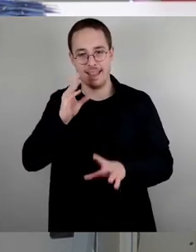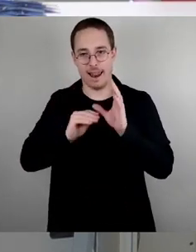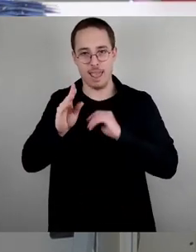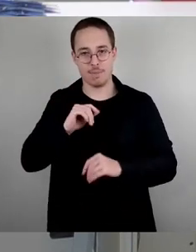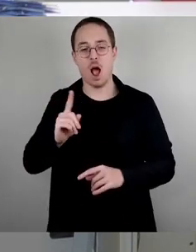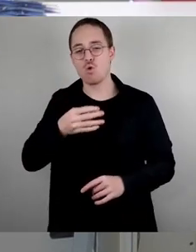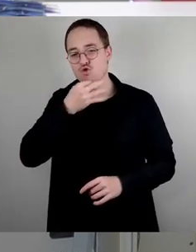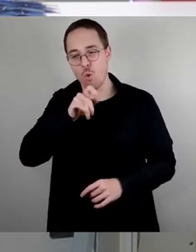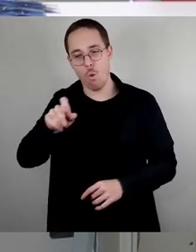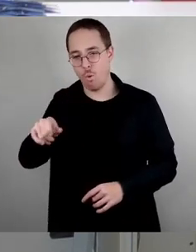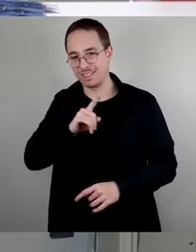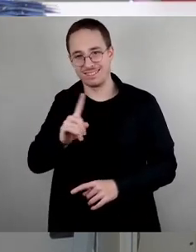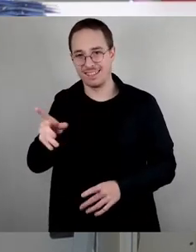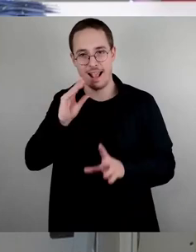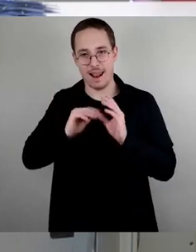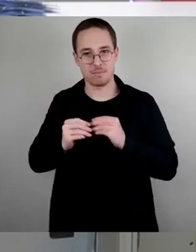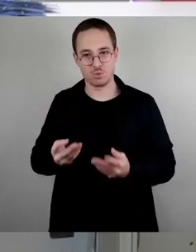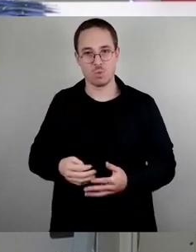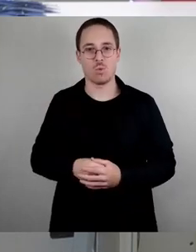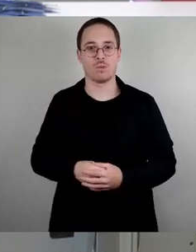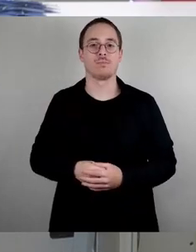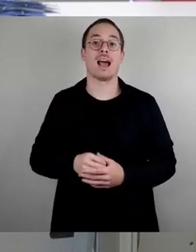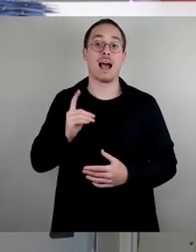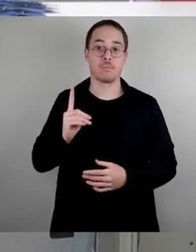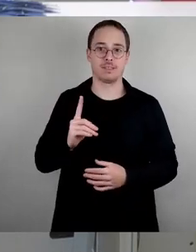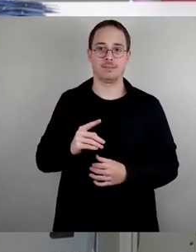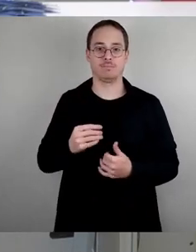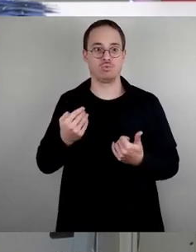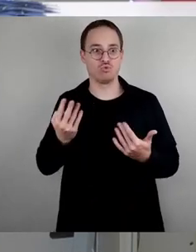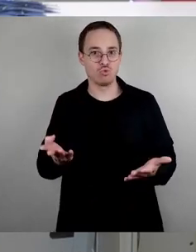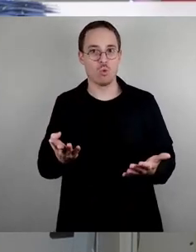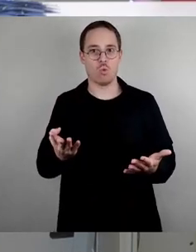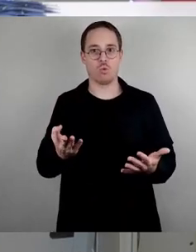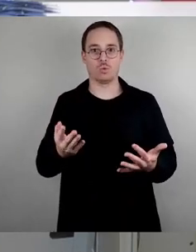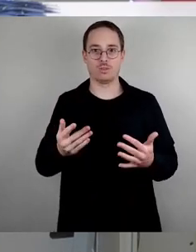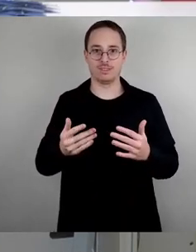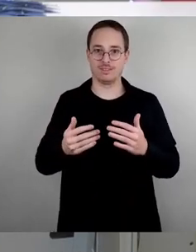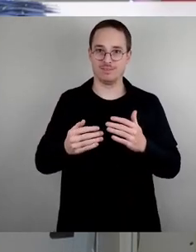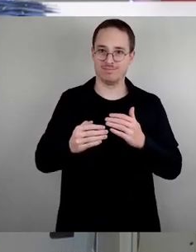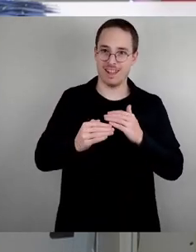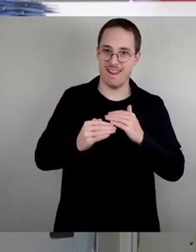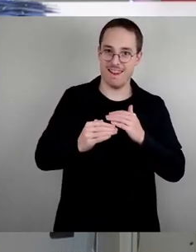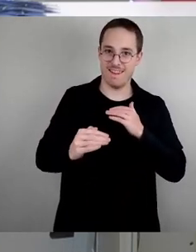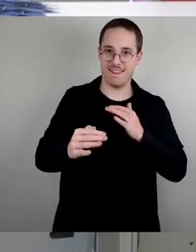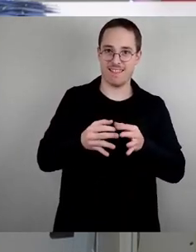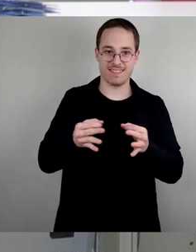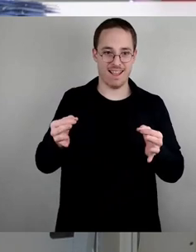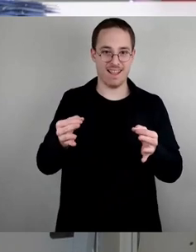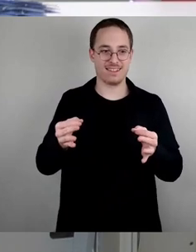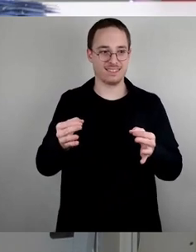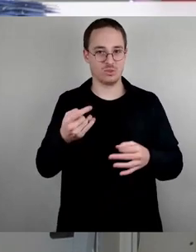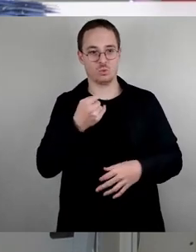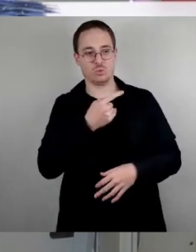nicht wundern. Aber wenn schon, wenn schon tatsächlich auch die CDU einsieht,